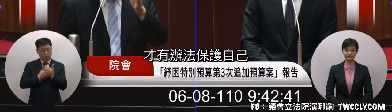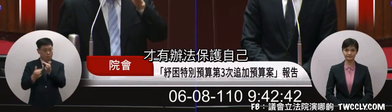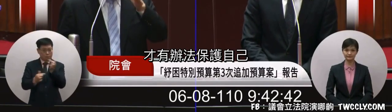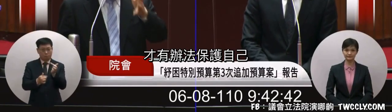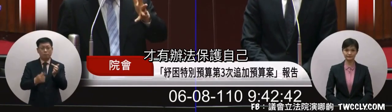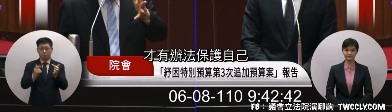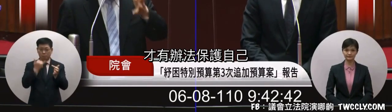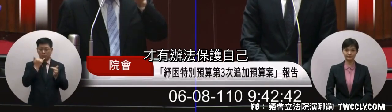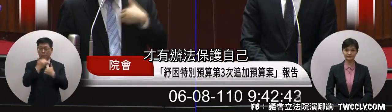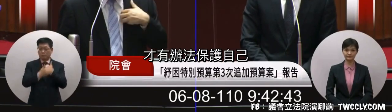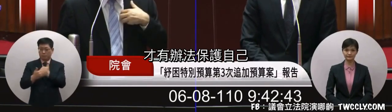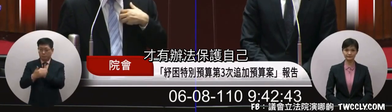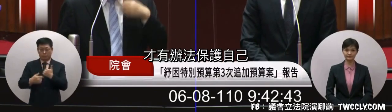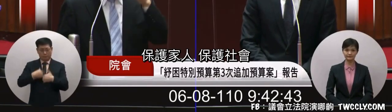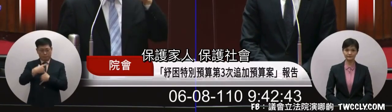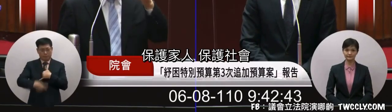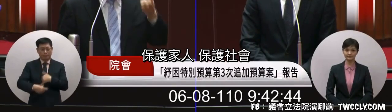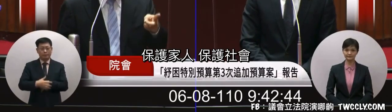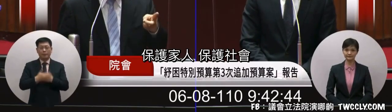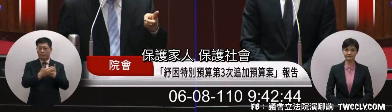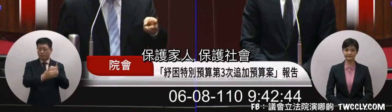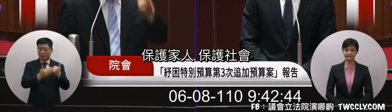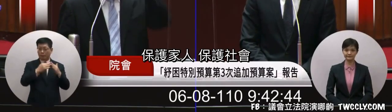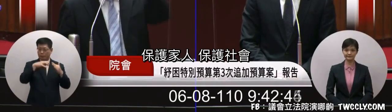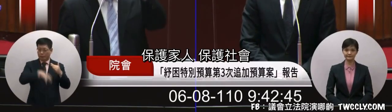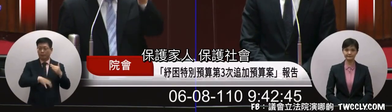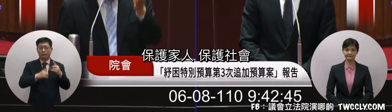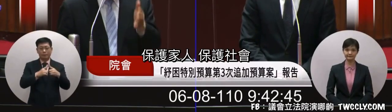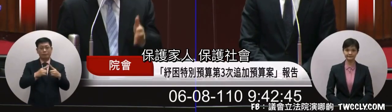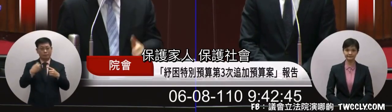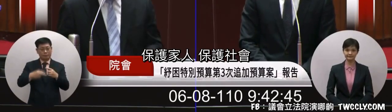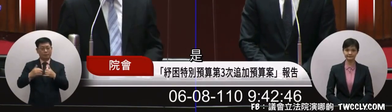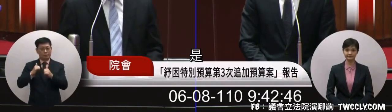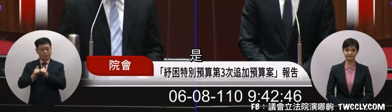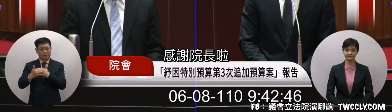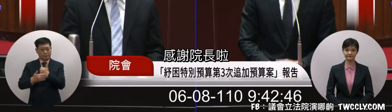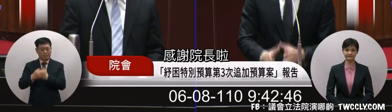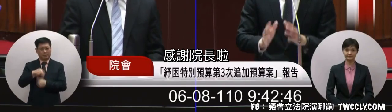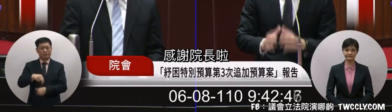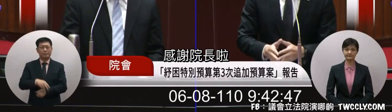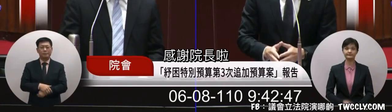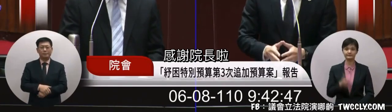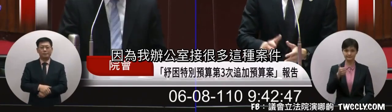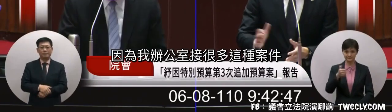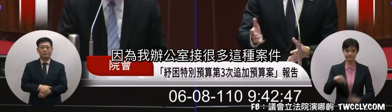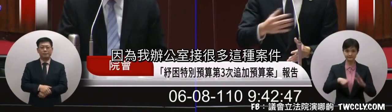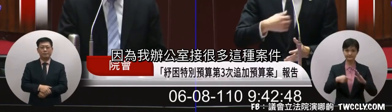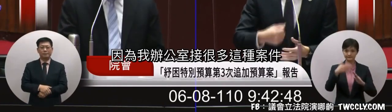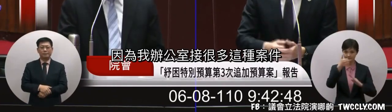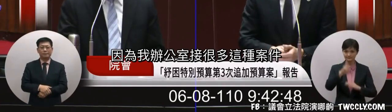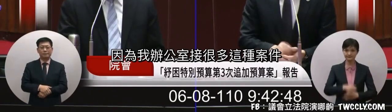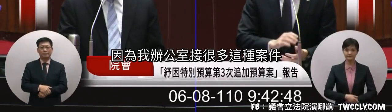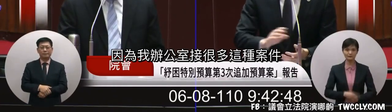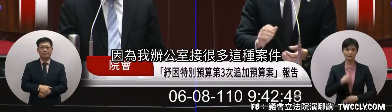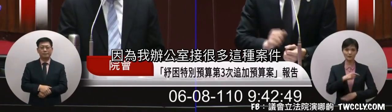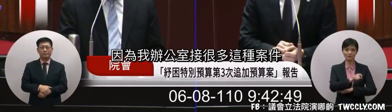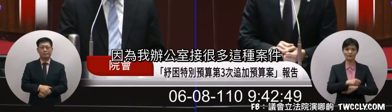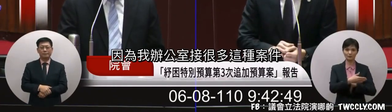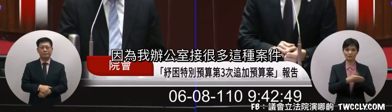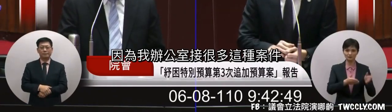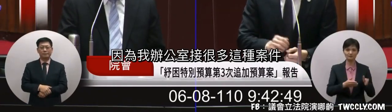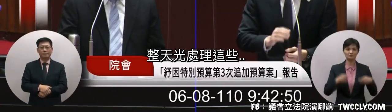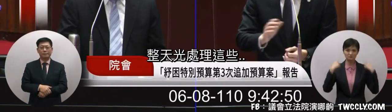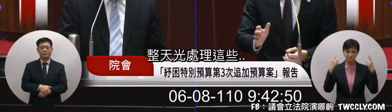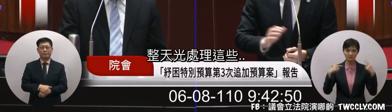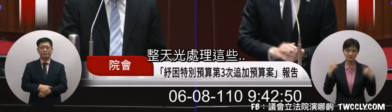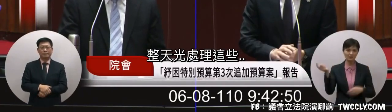這裡有保護自己保護出來的人保護社會感謝議長因為這我辦公室接很多這種